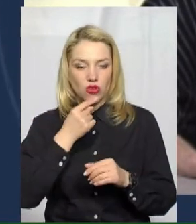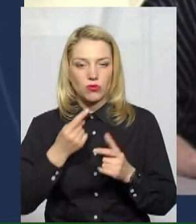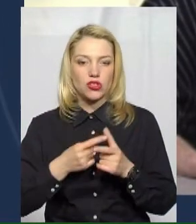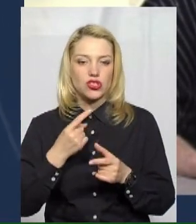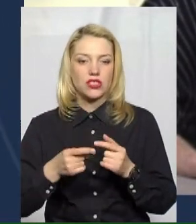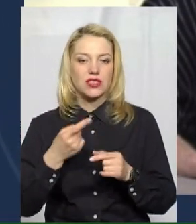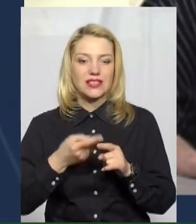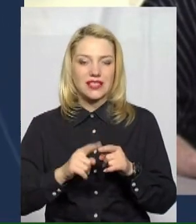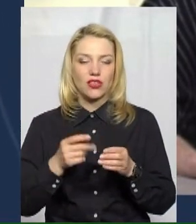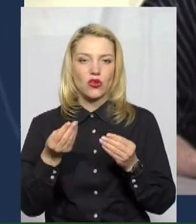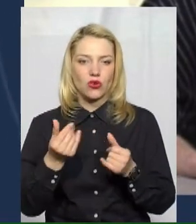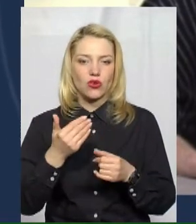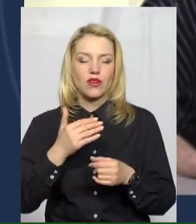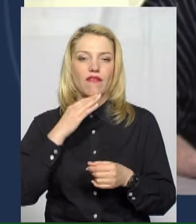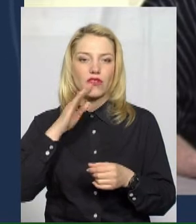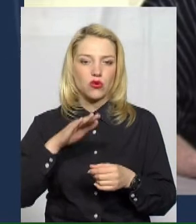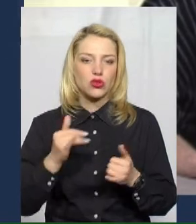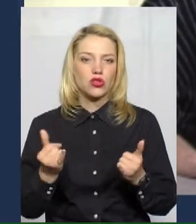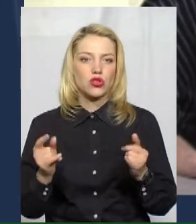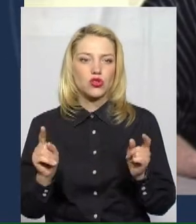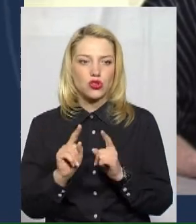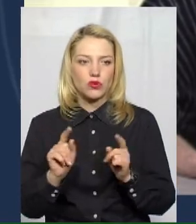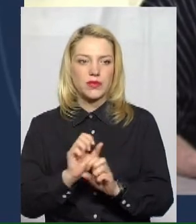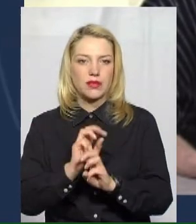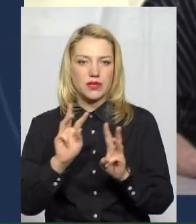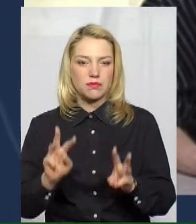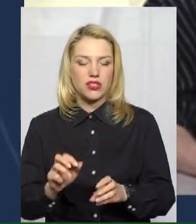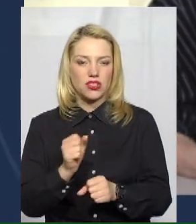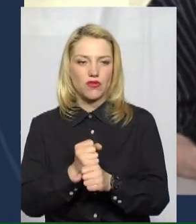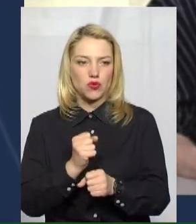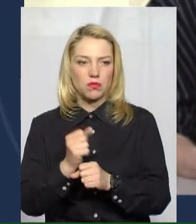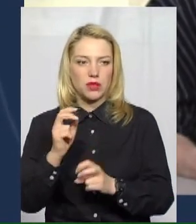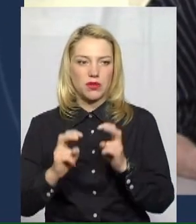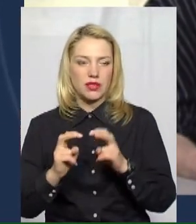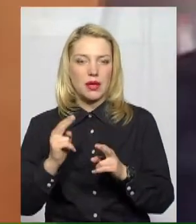досить для всього, щоб забезпечувати функціонування підприємства безперебійня?